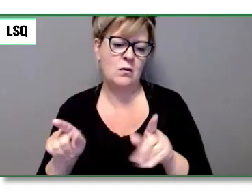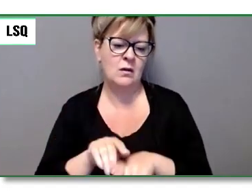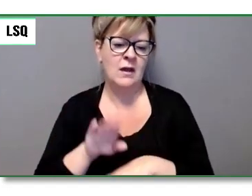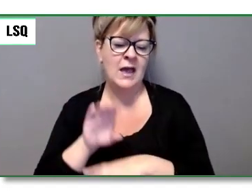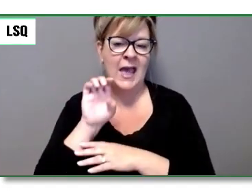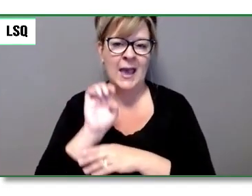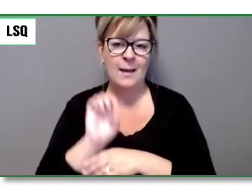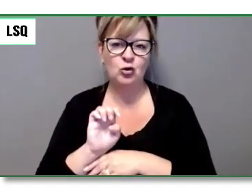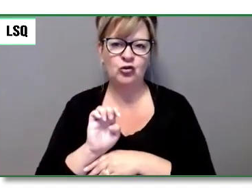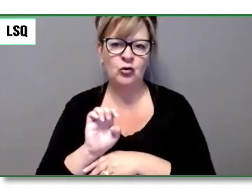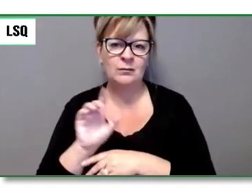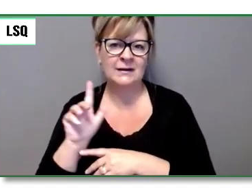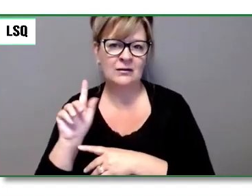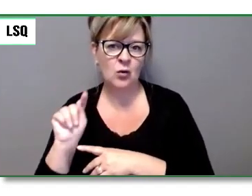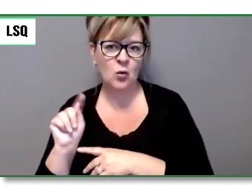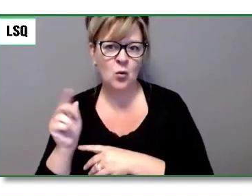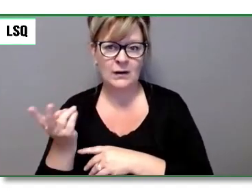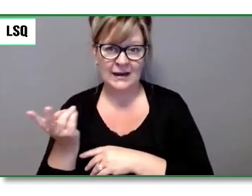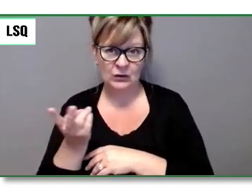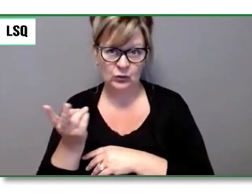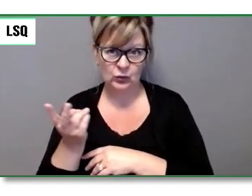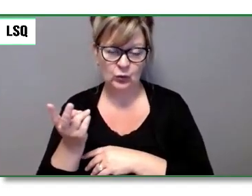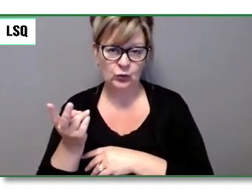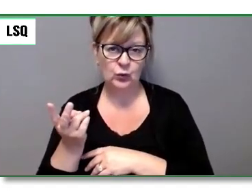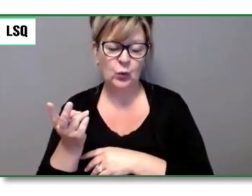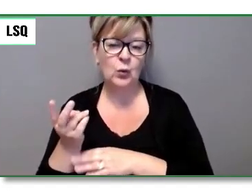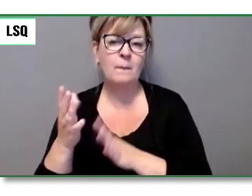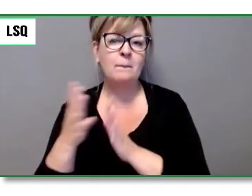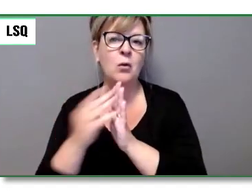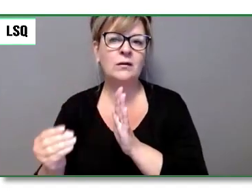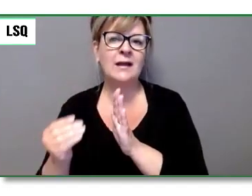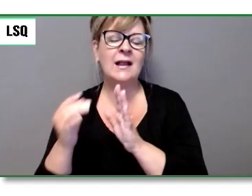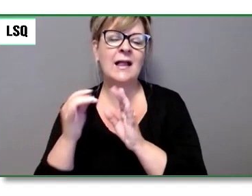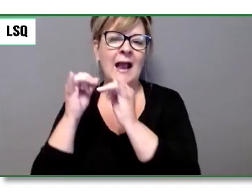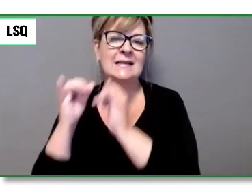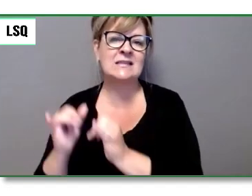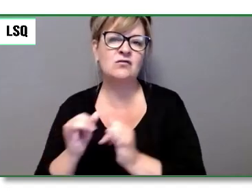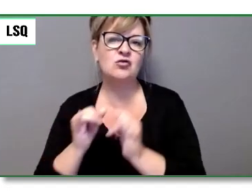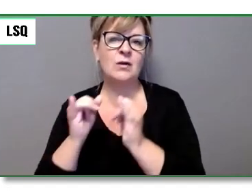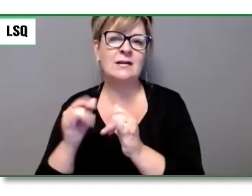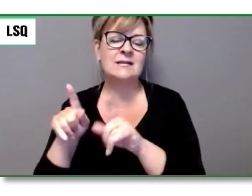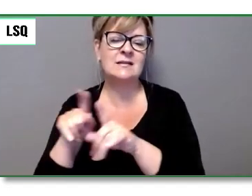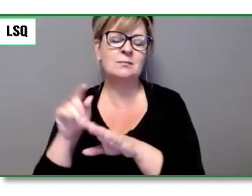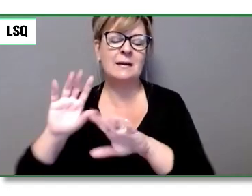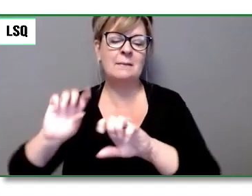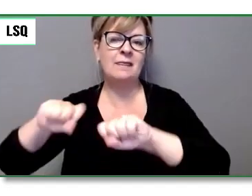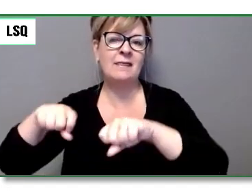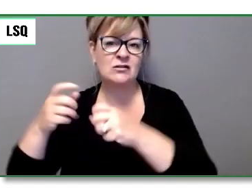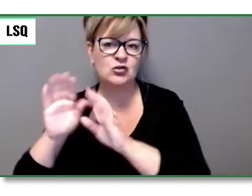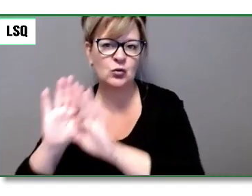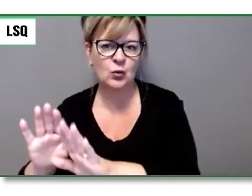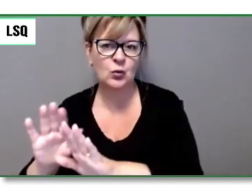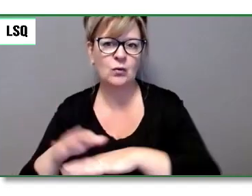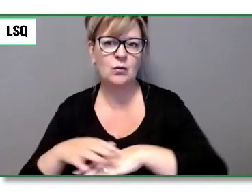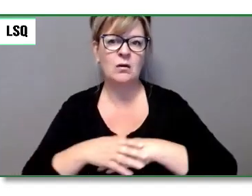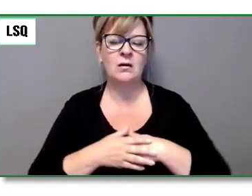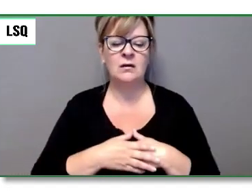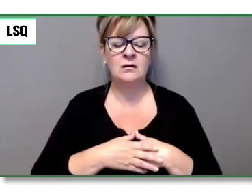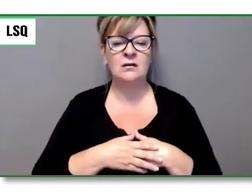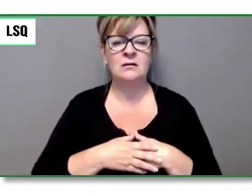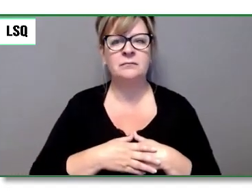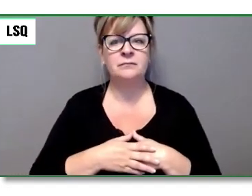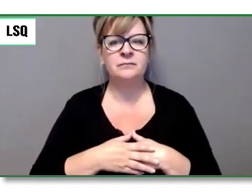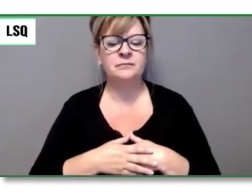Le grand homme est celui qui, au milieu de la foule, garde l'indépendance de la solitude, dit Emerson dans son célèbre discours self